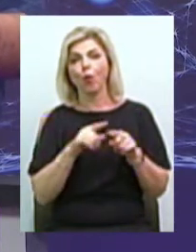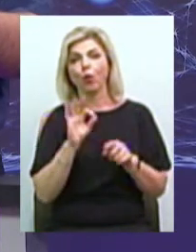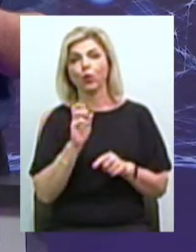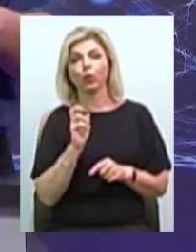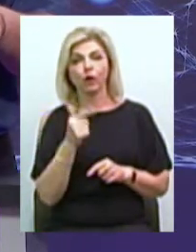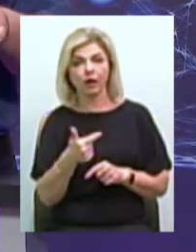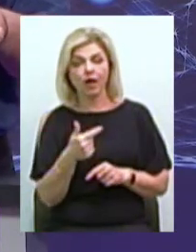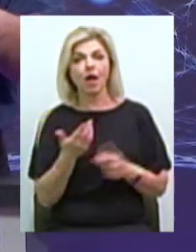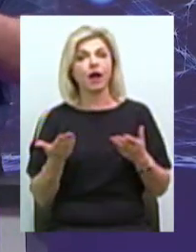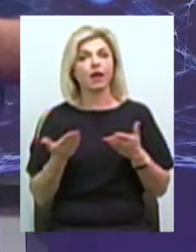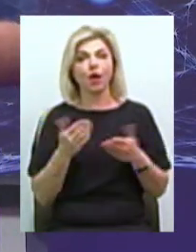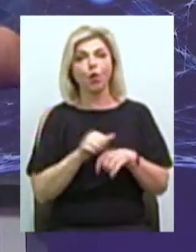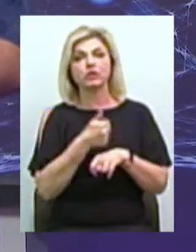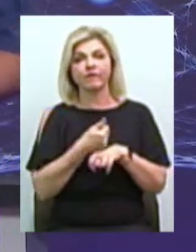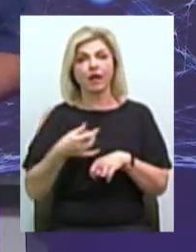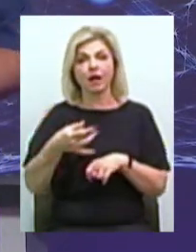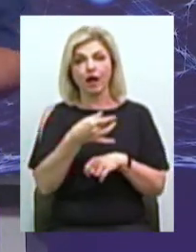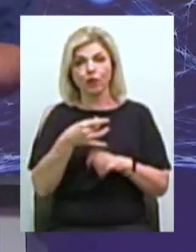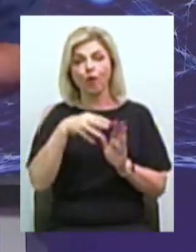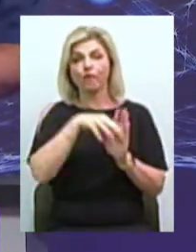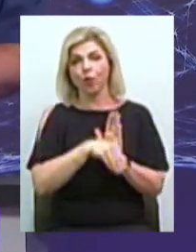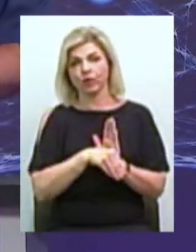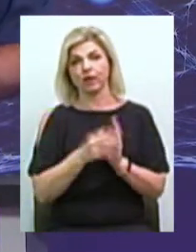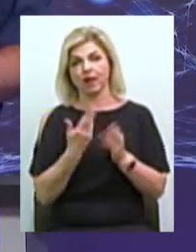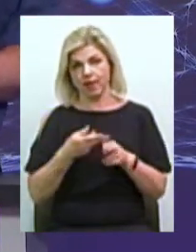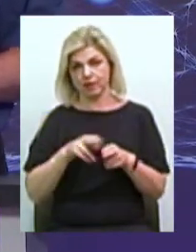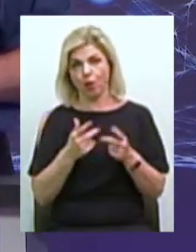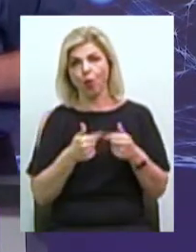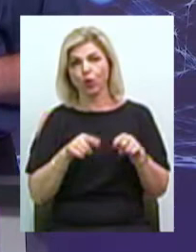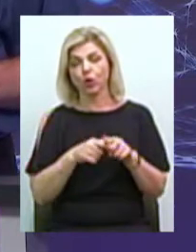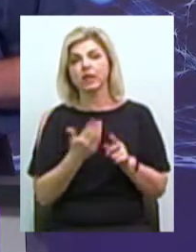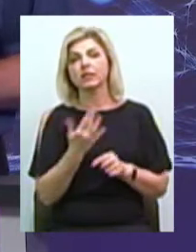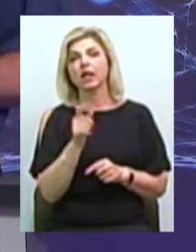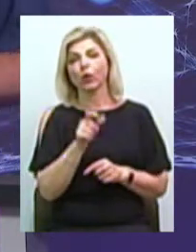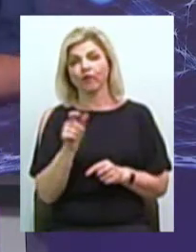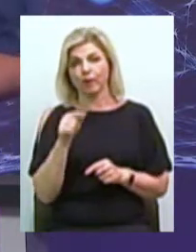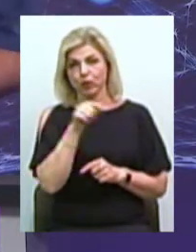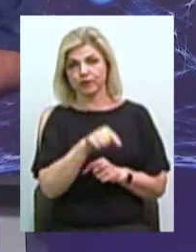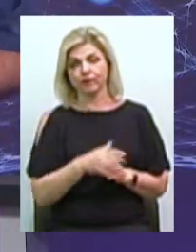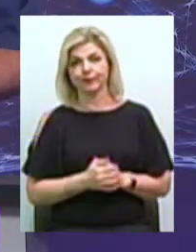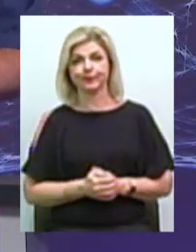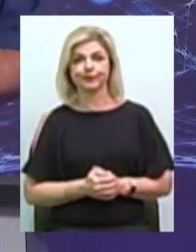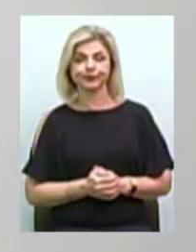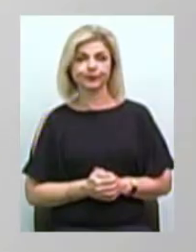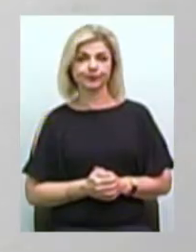населені пункти чи райони скоріше до нього входять Скільки там виборців? Будь ласка, 128-й округ